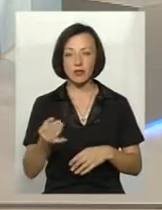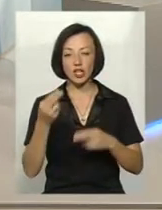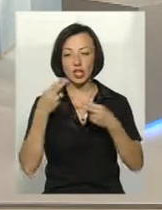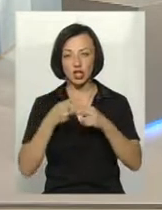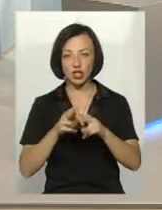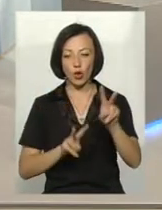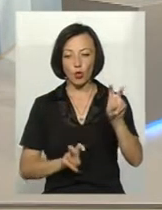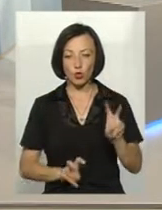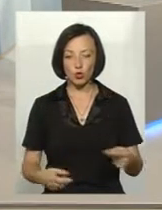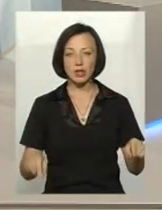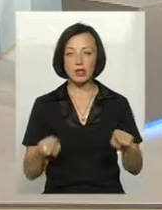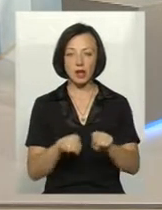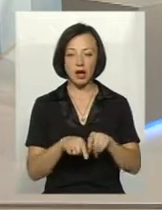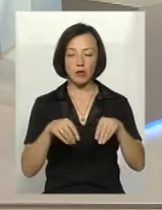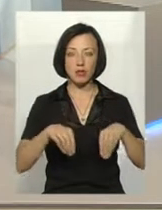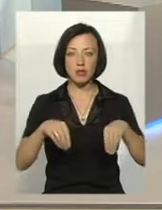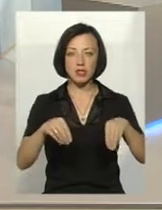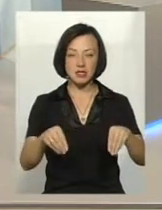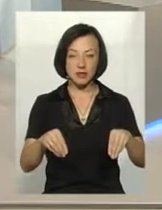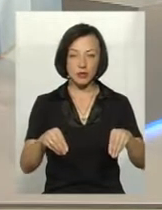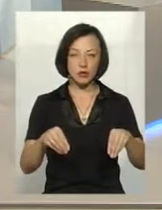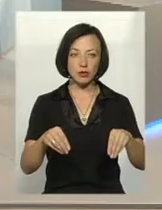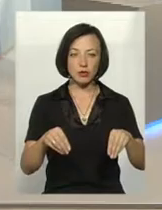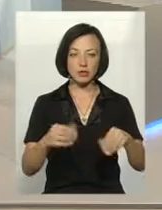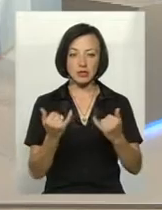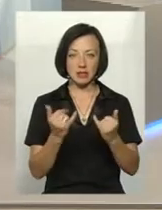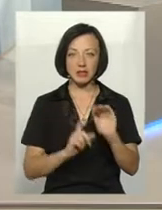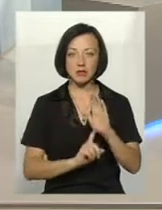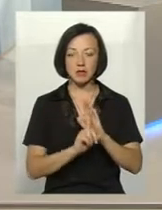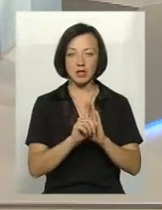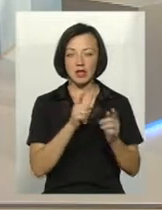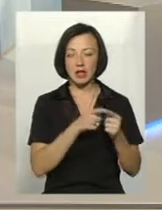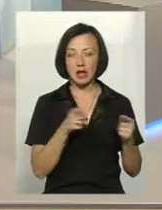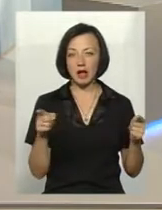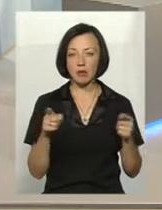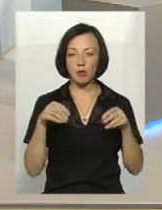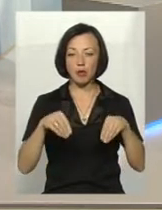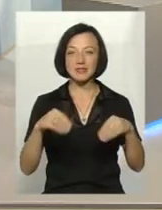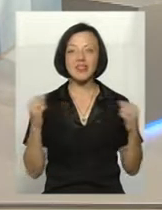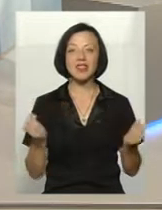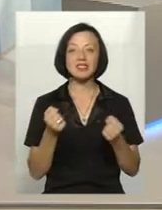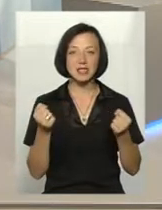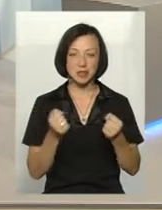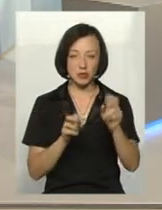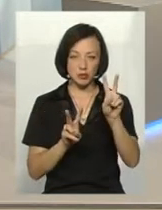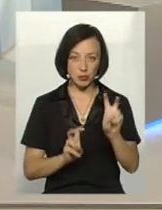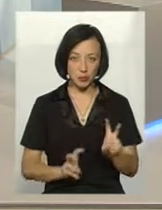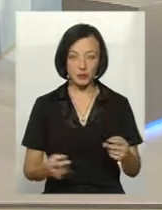культур, так і для посіву, тим більше, що зараз наступили терміни посіву озимих зернових, так і для